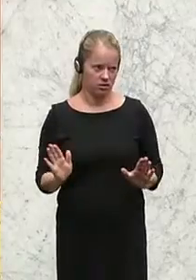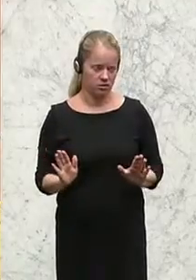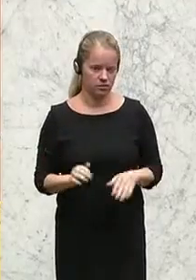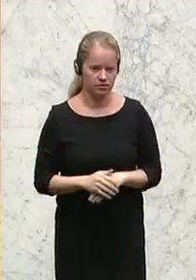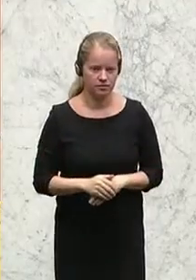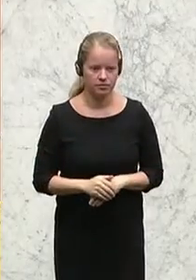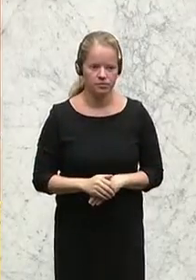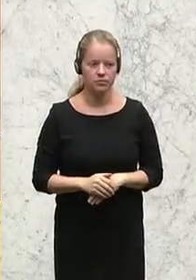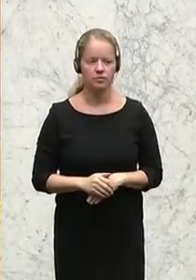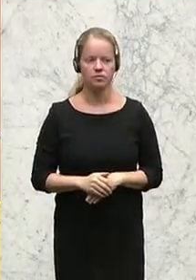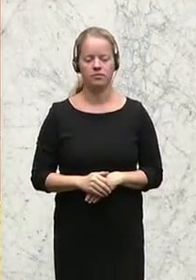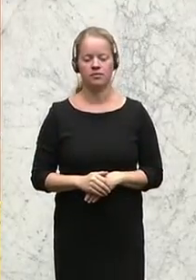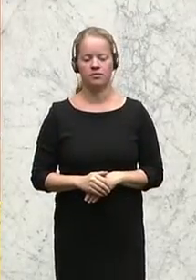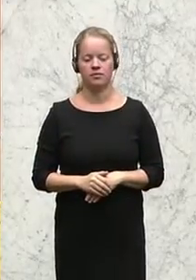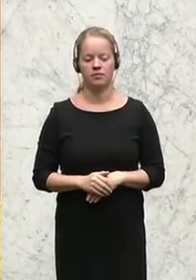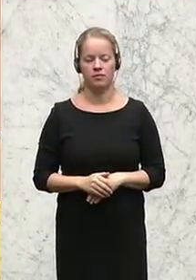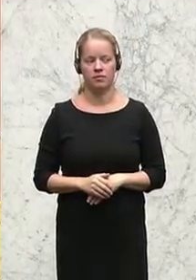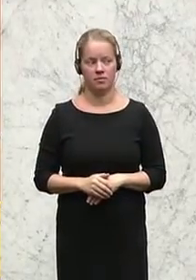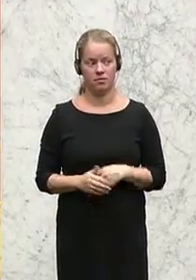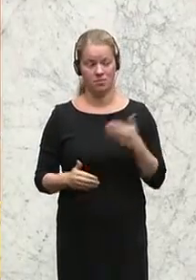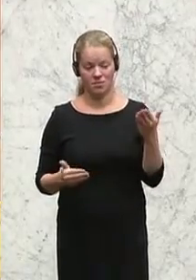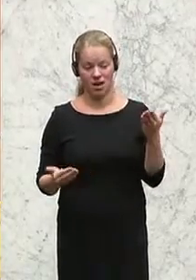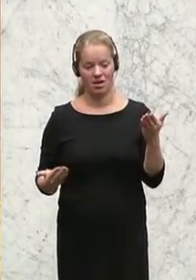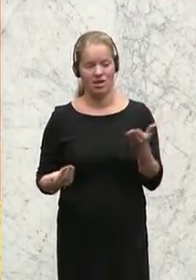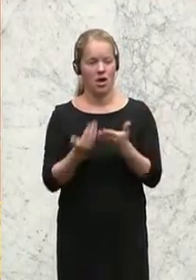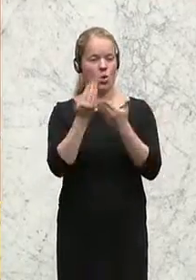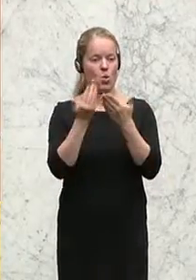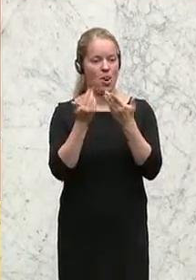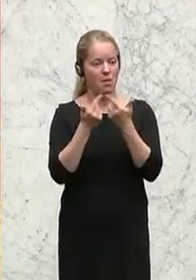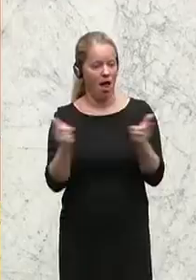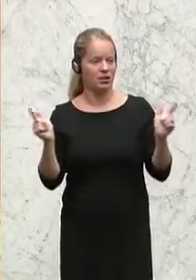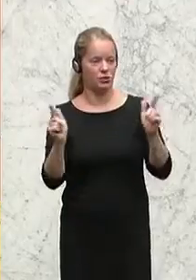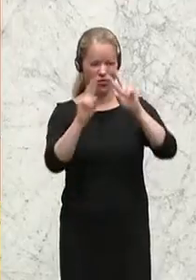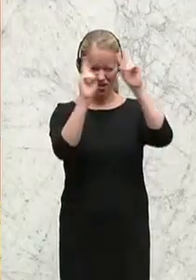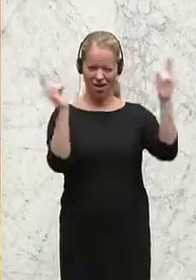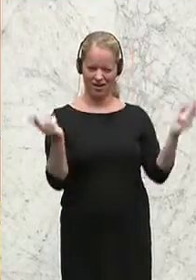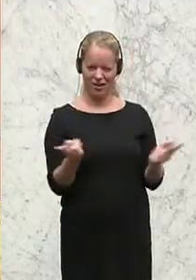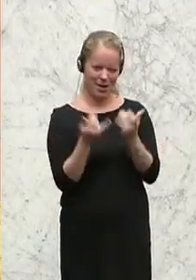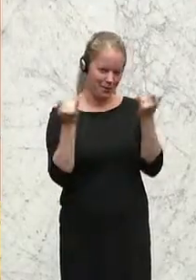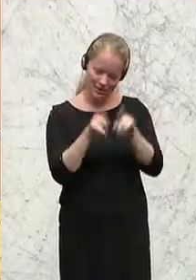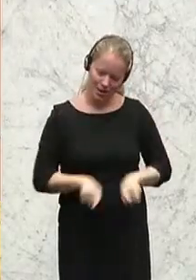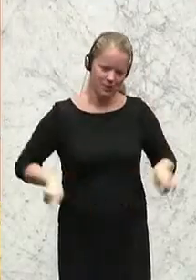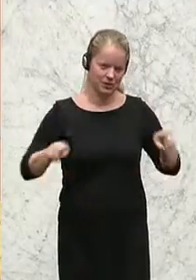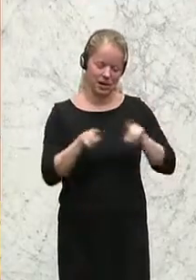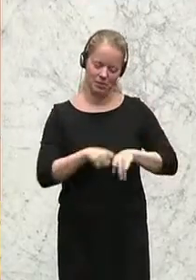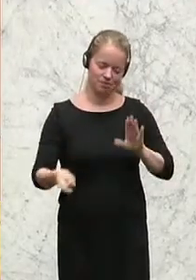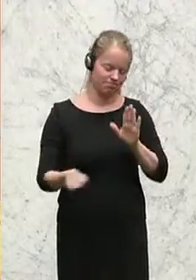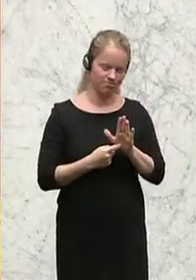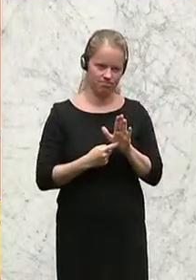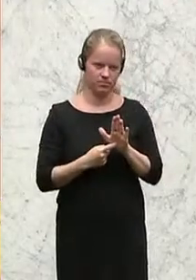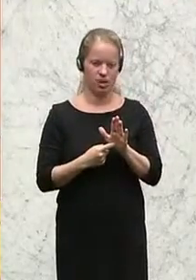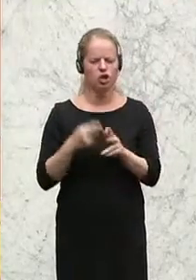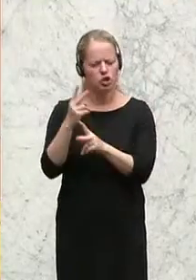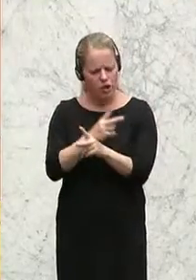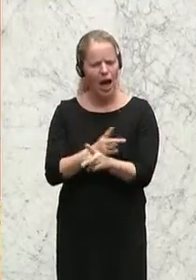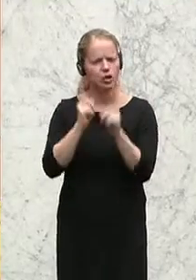der Neoliberalismus weltweit immer das gleiche Prinzip verfolgt? Auf der einen Seite, der Staat soll sich auf die